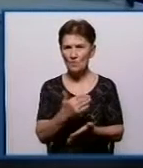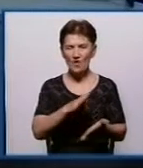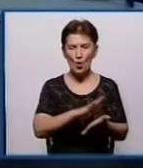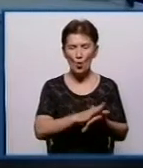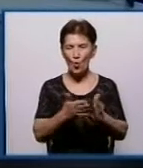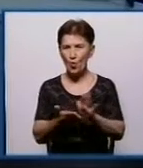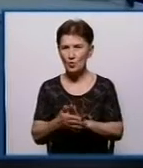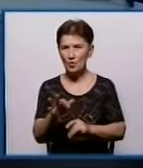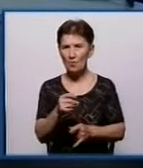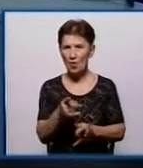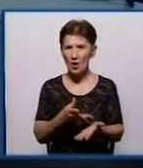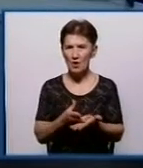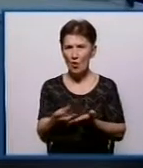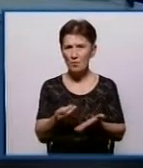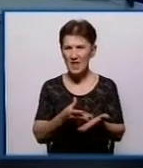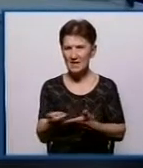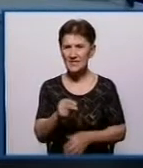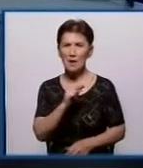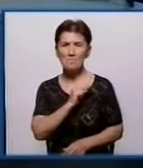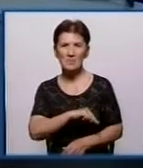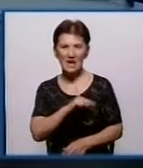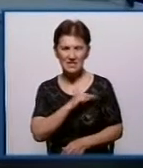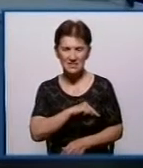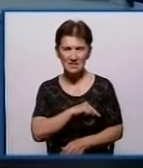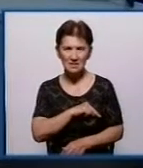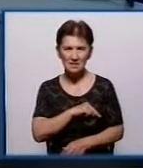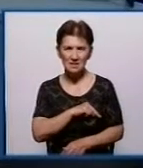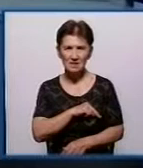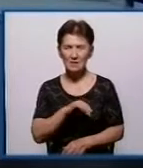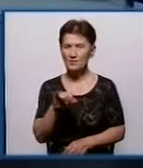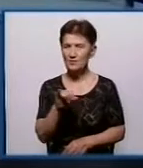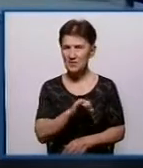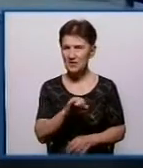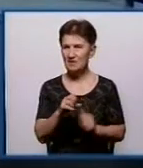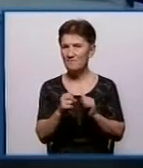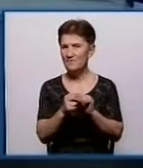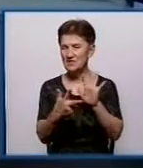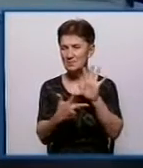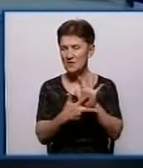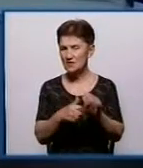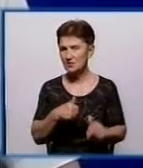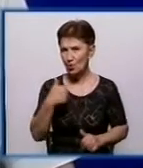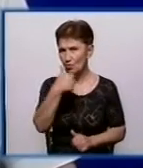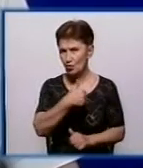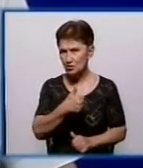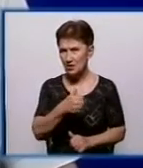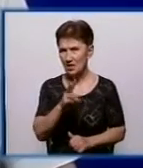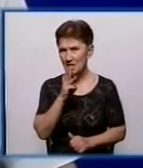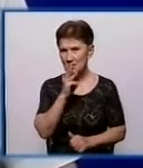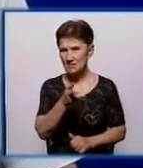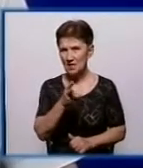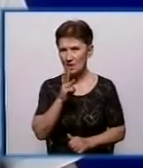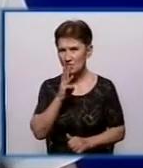порядок оплати праці працівників водопостачання та водовідведення. І в 2018 році заробітна плата